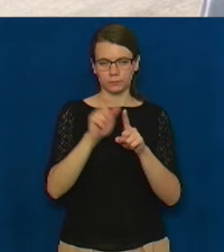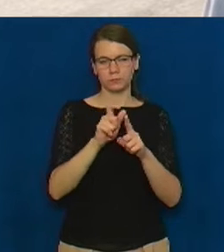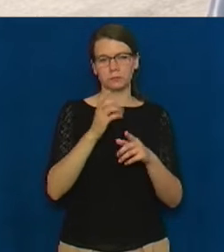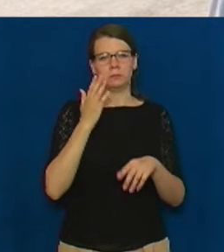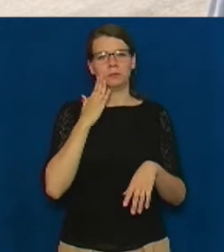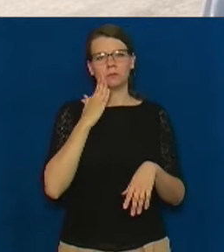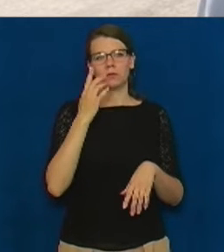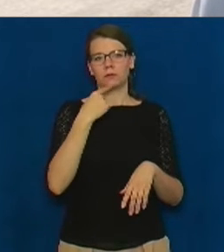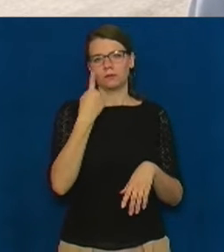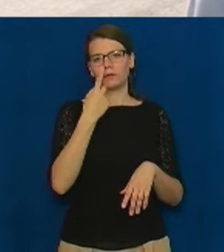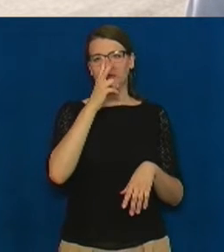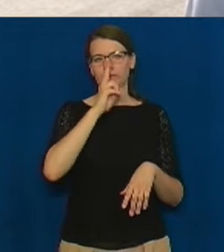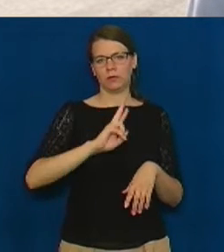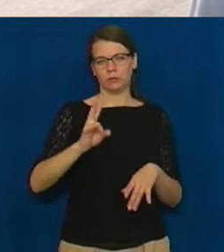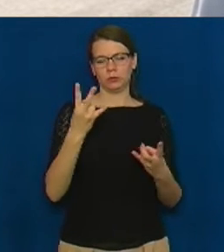місяців вистоятись.